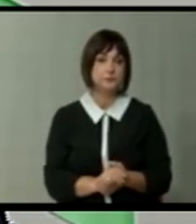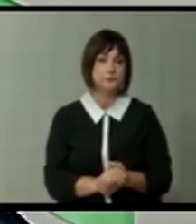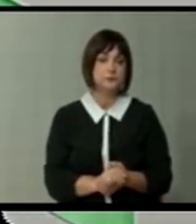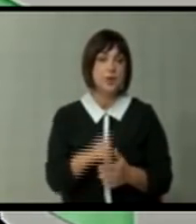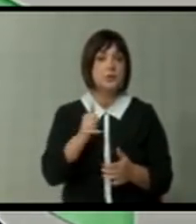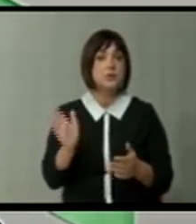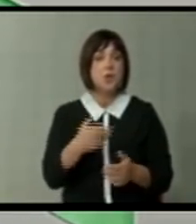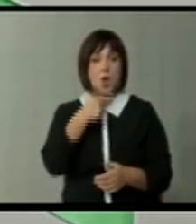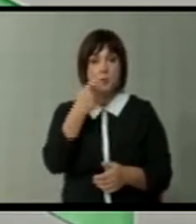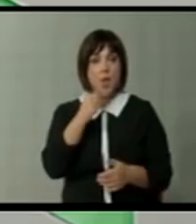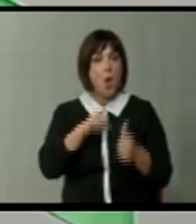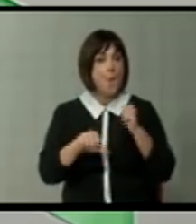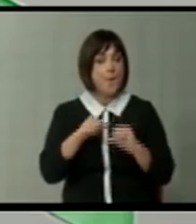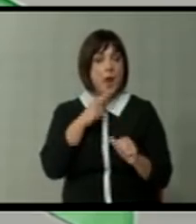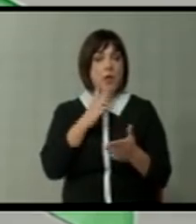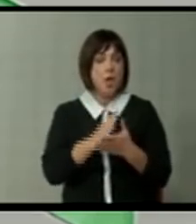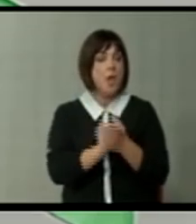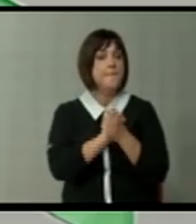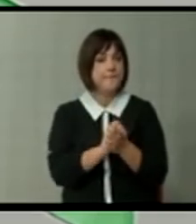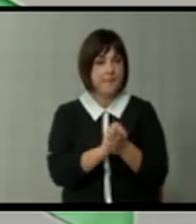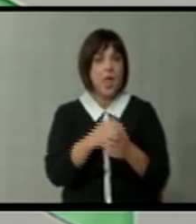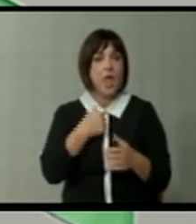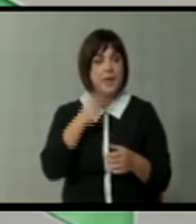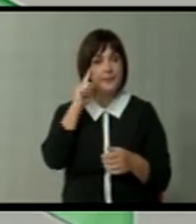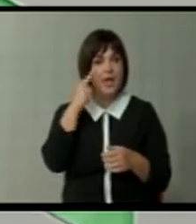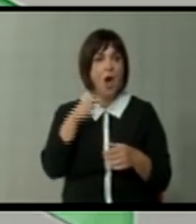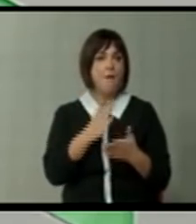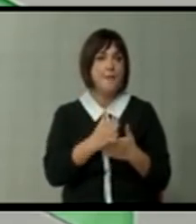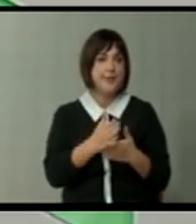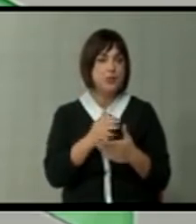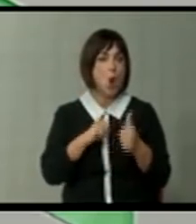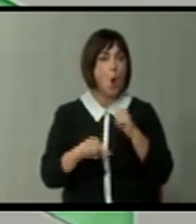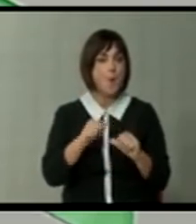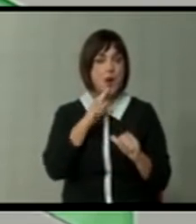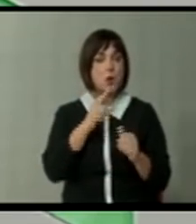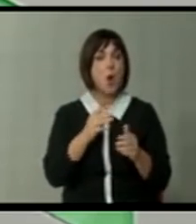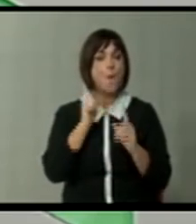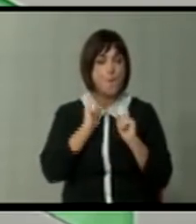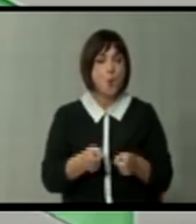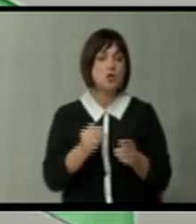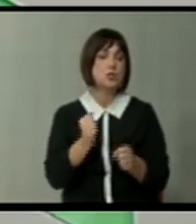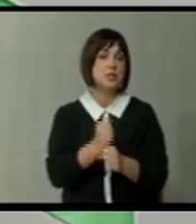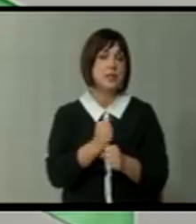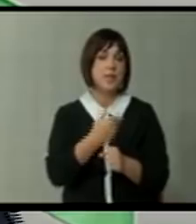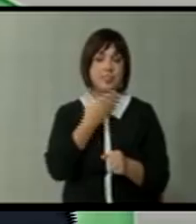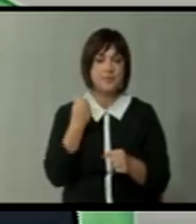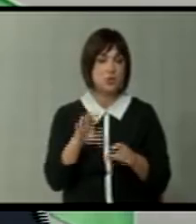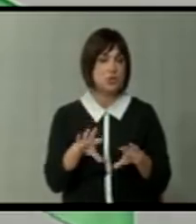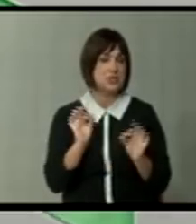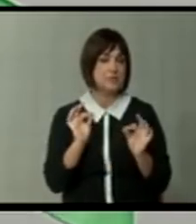Секако дека станува збор за операција која е за поздравување. Но јас мислам дека ова беше операција која мораше да се направи. Но тамо немаше збор.